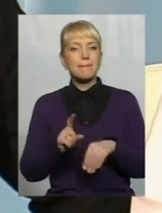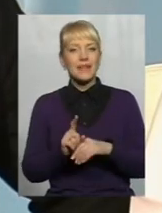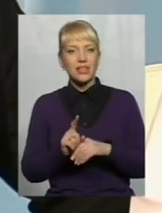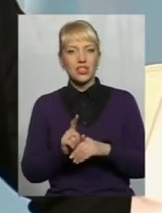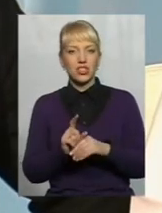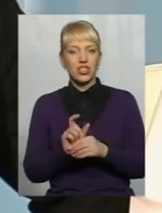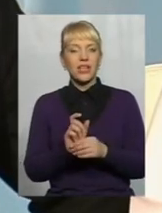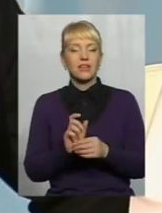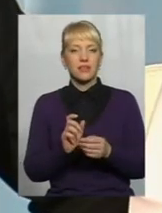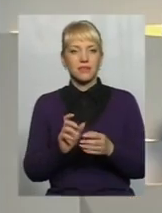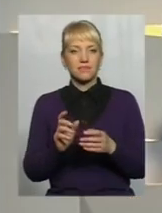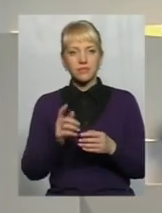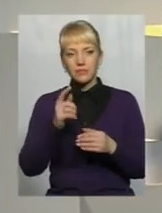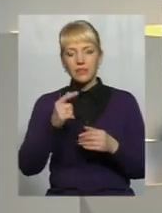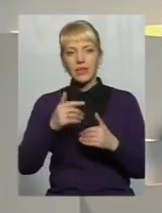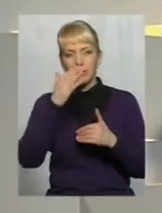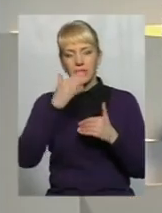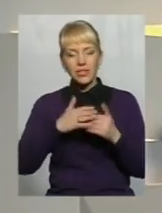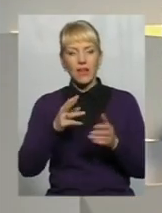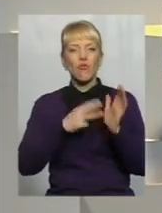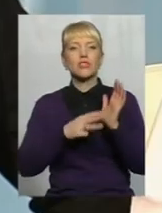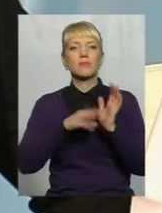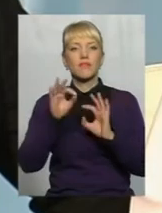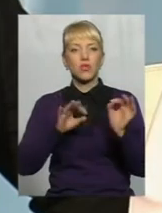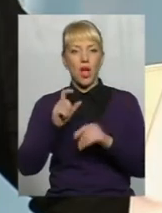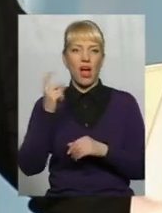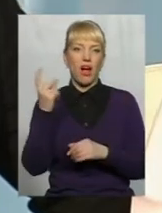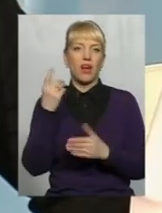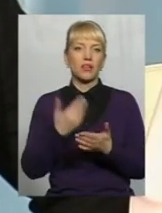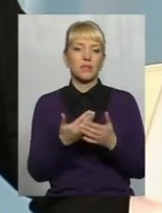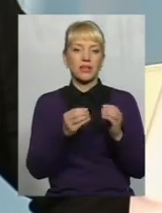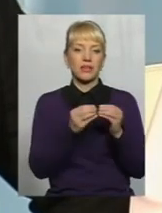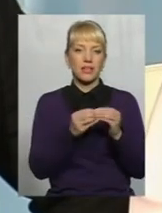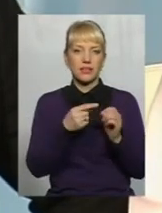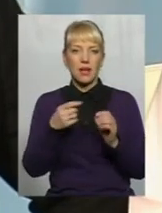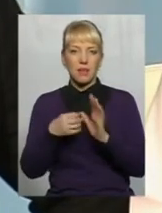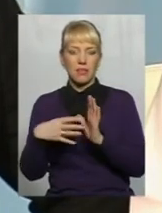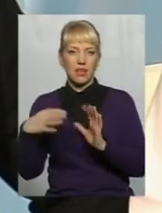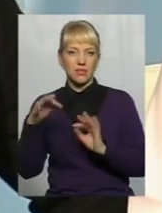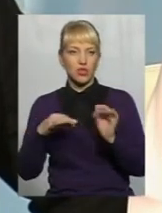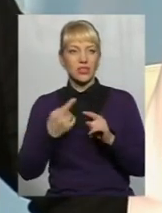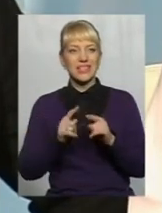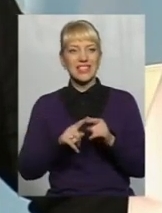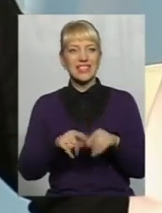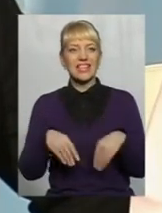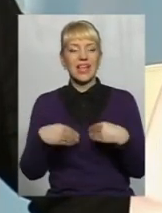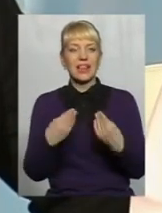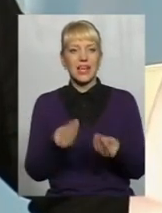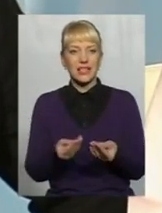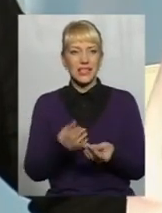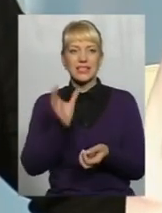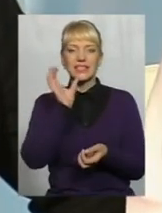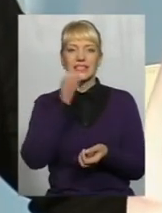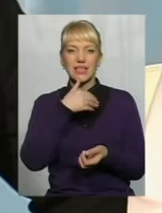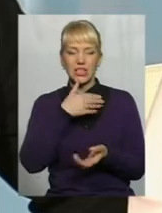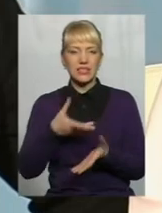85%, я так оцінюю А якщо брати Харківщину, то це десь 10-15% І оце надає такий дуже серйозний